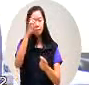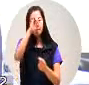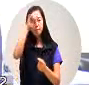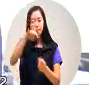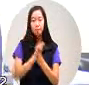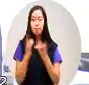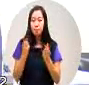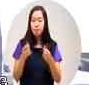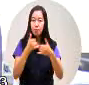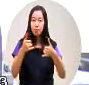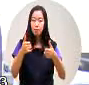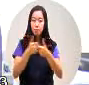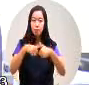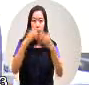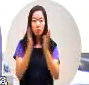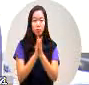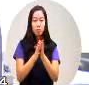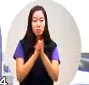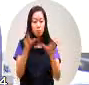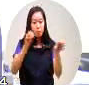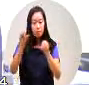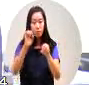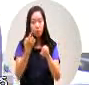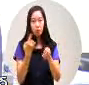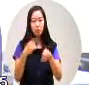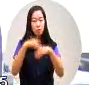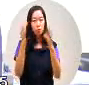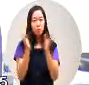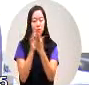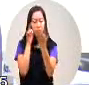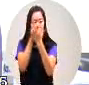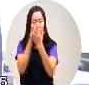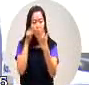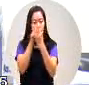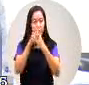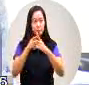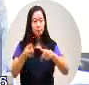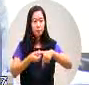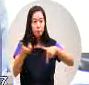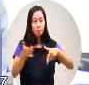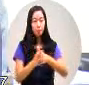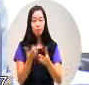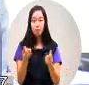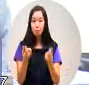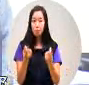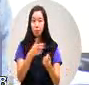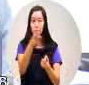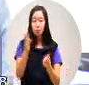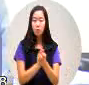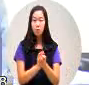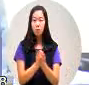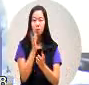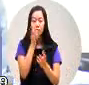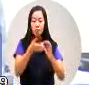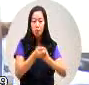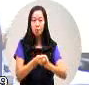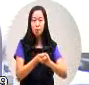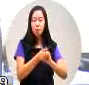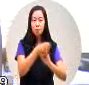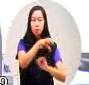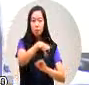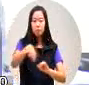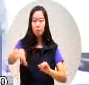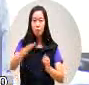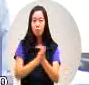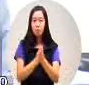所有的资源务必要公开化几个协会固定协会又是